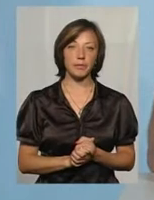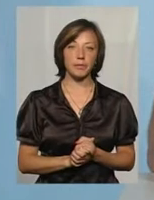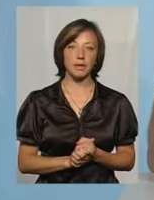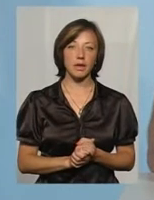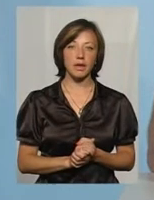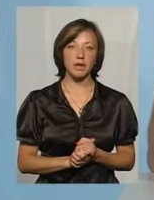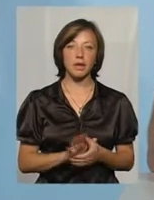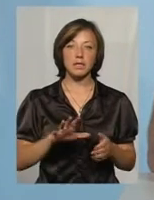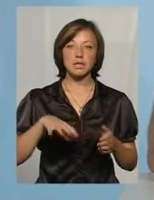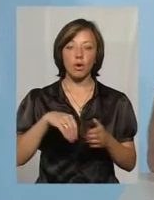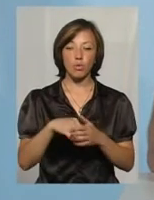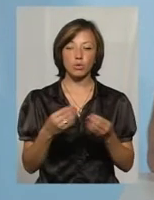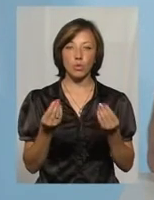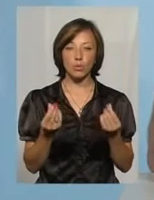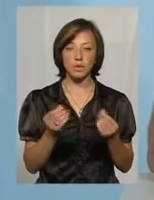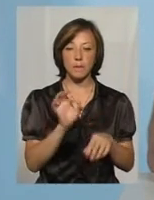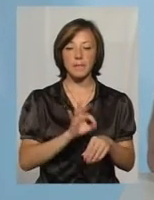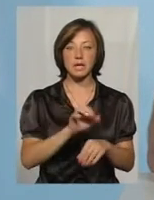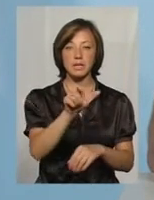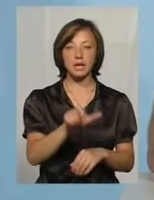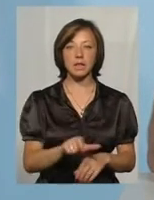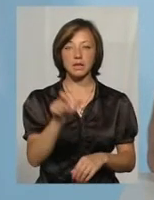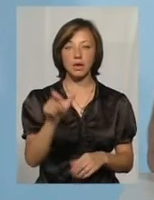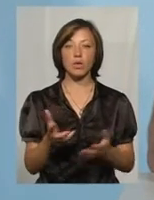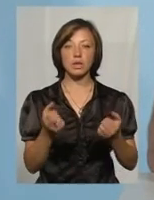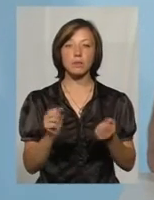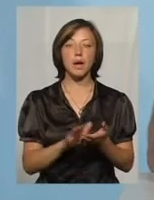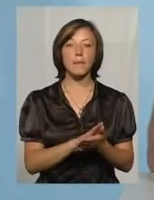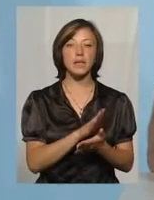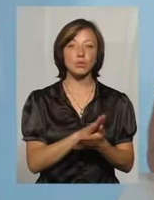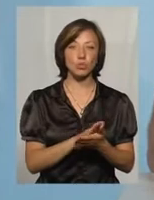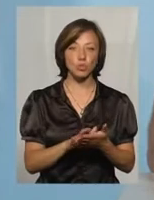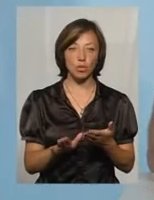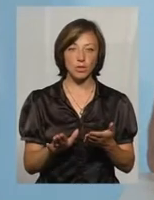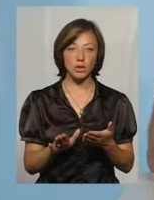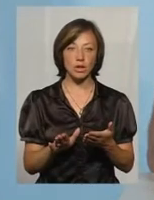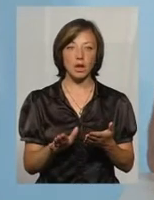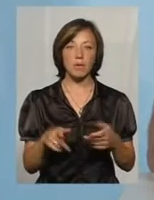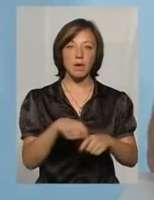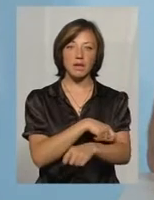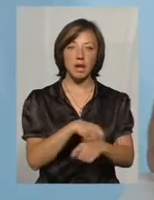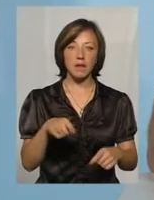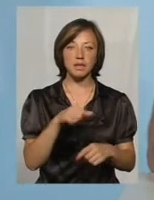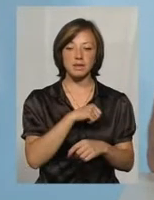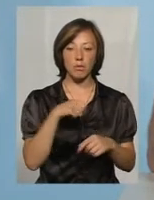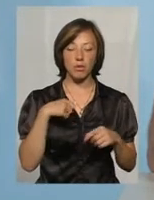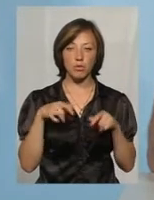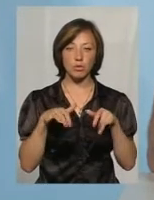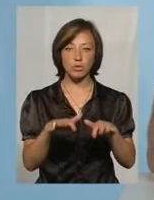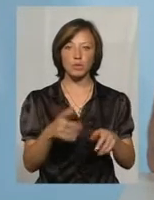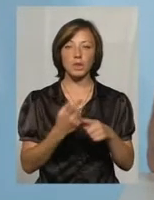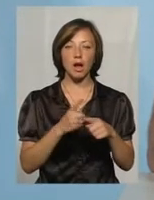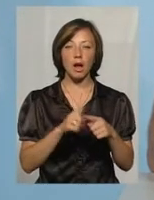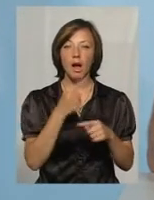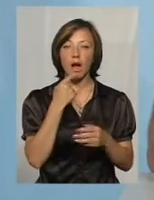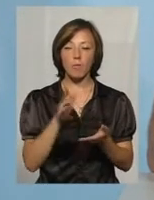За рахунок цих коштів пацієнти отримають безкоштовно розхідні матеріали для самої процедури гемодіалізу.